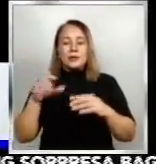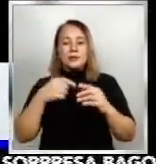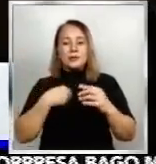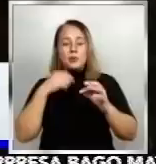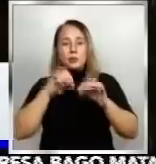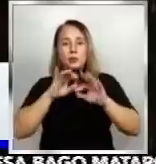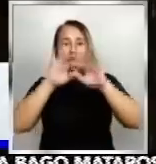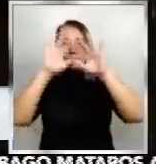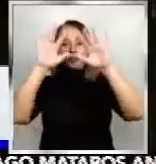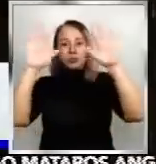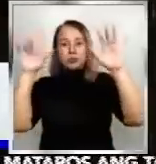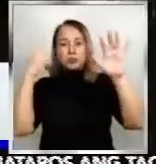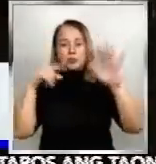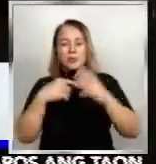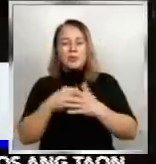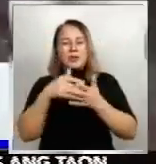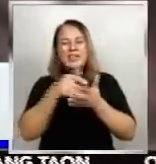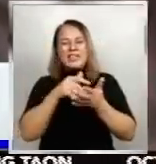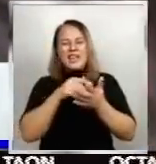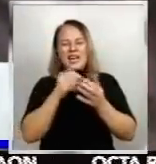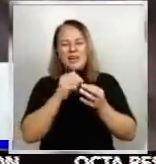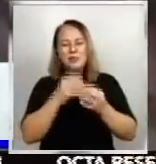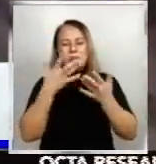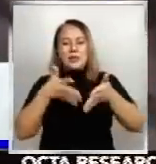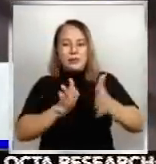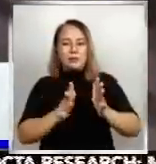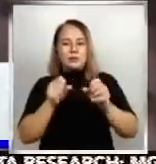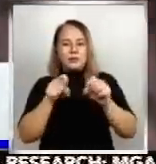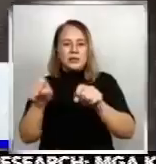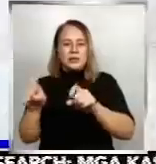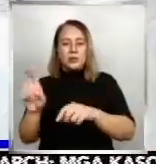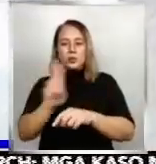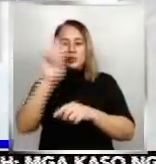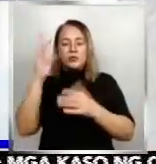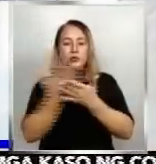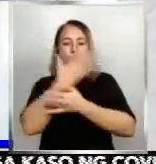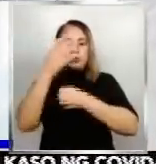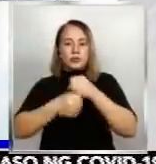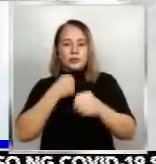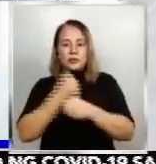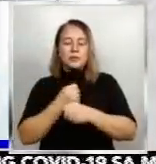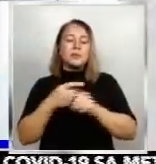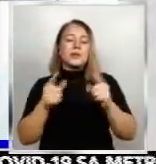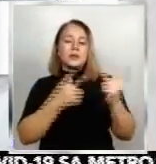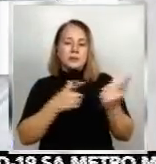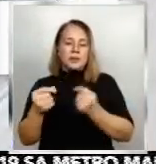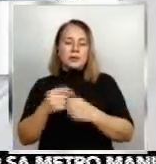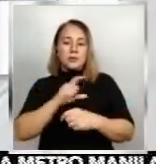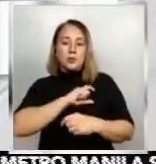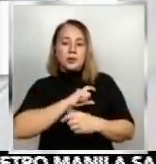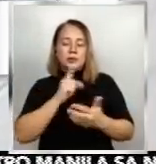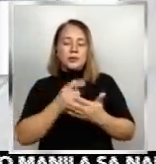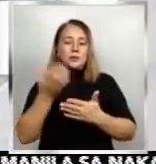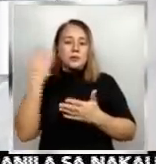at mga mahihinang klaseng paputok lang ang papayaga ibenta at gamitin sa pagsalubong ng bagong taon. Ipapatupad pa rin ang PNP ang mga dating panuntunan na